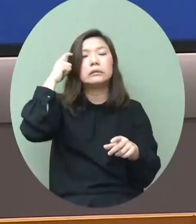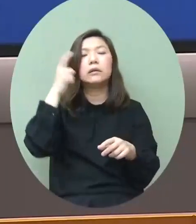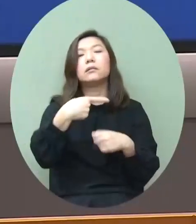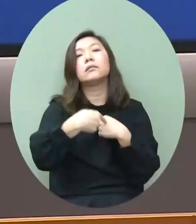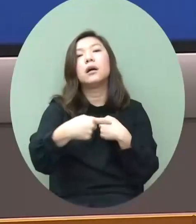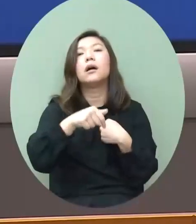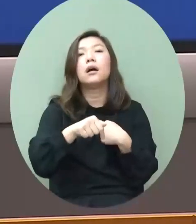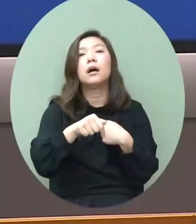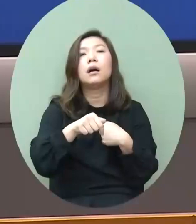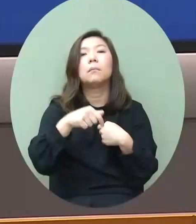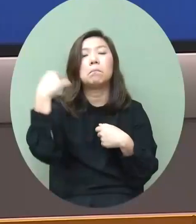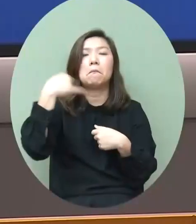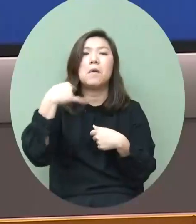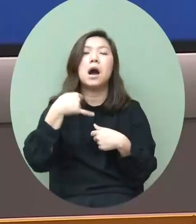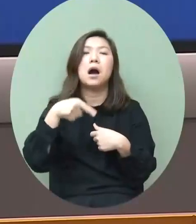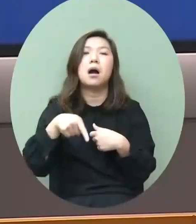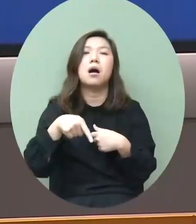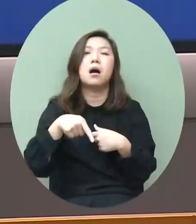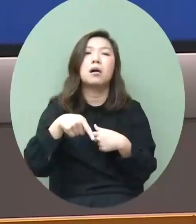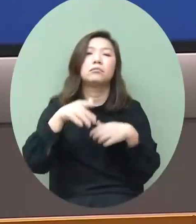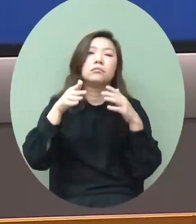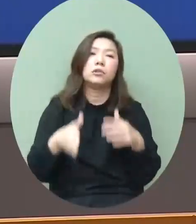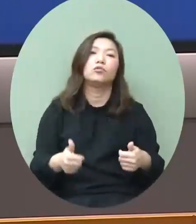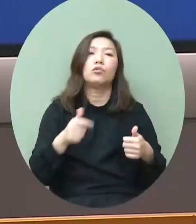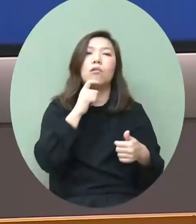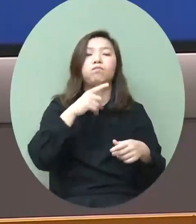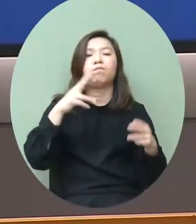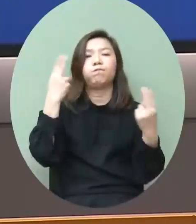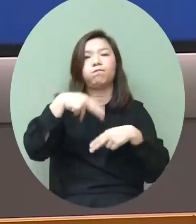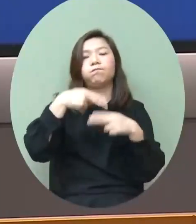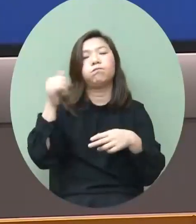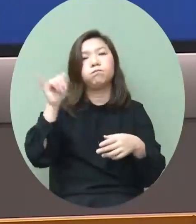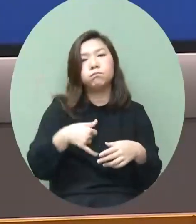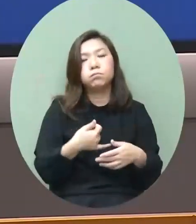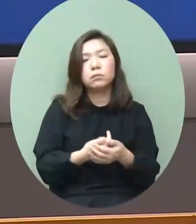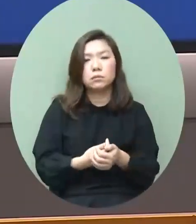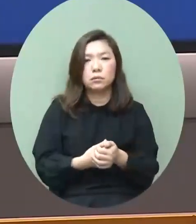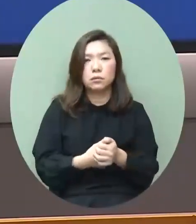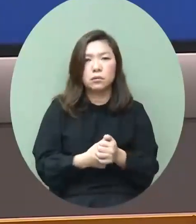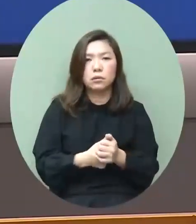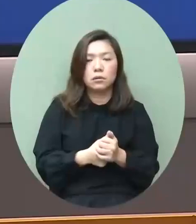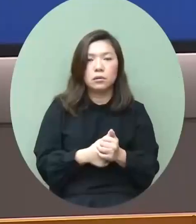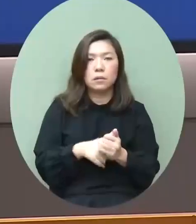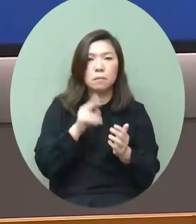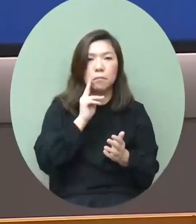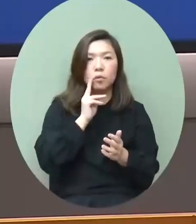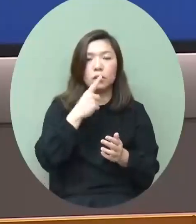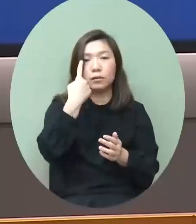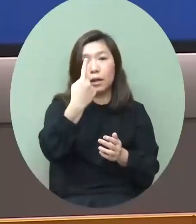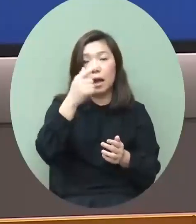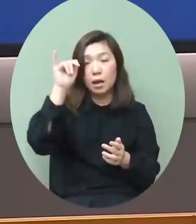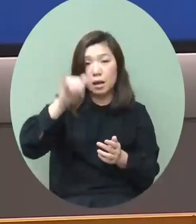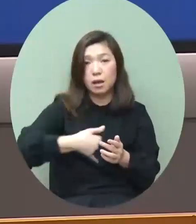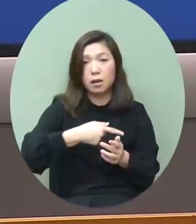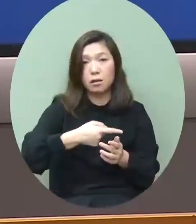就是不能夠正常的通關所以譬如以單程證為例